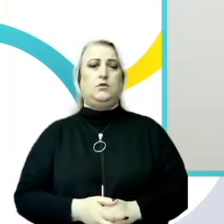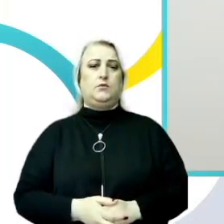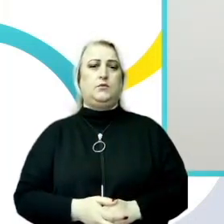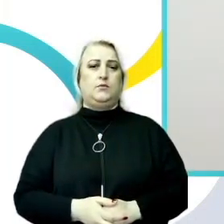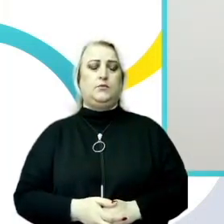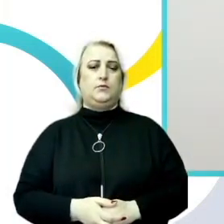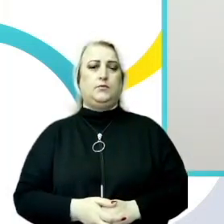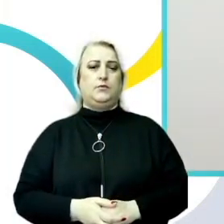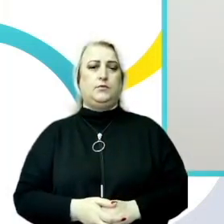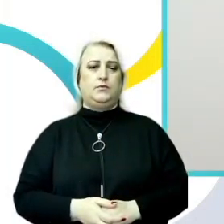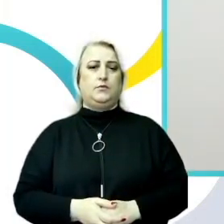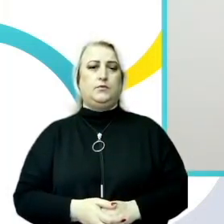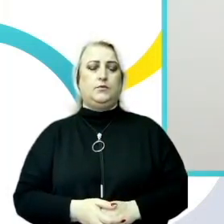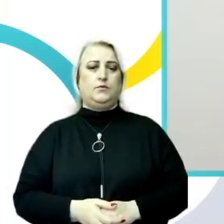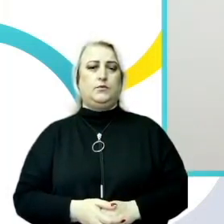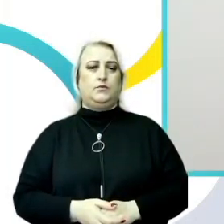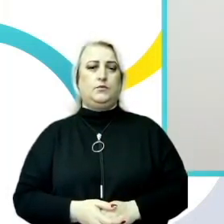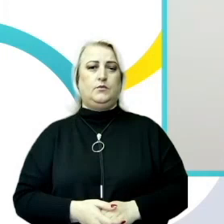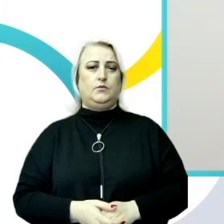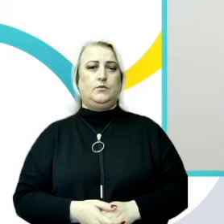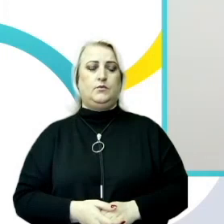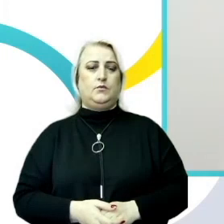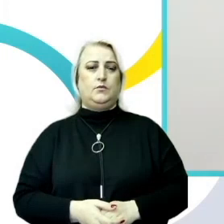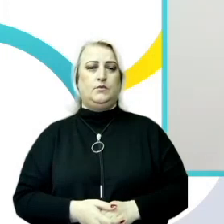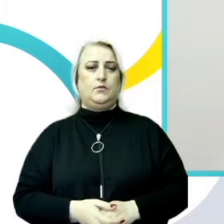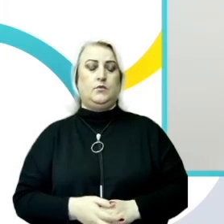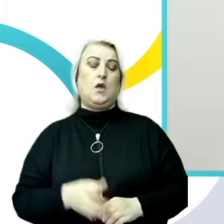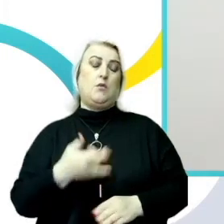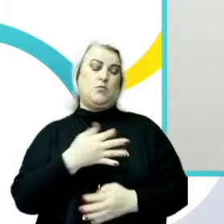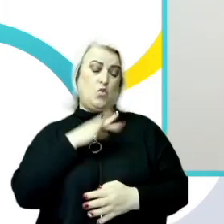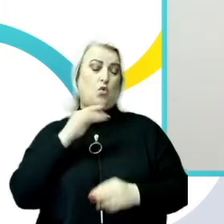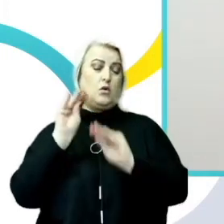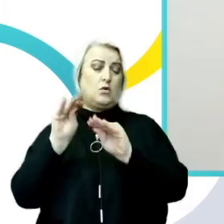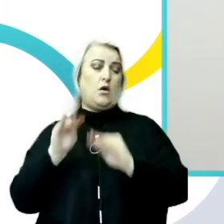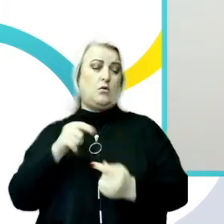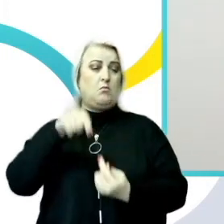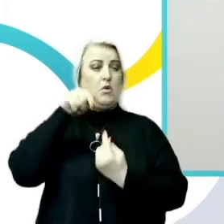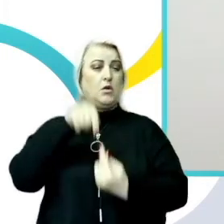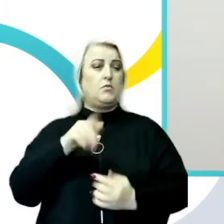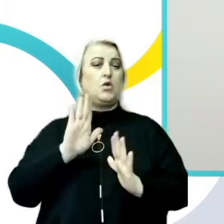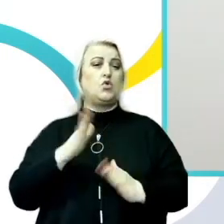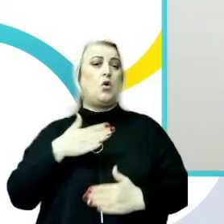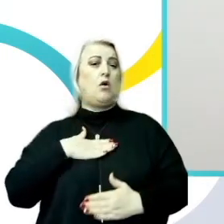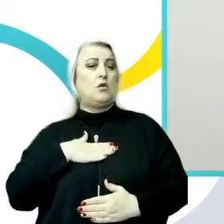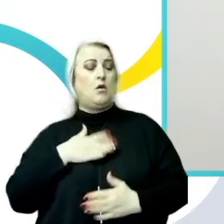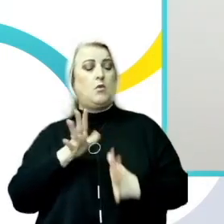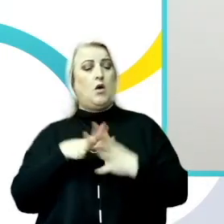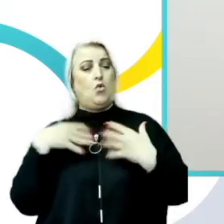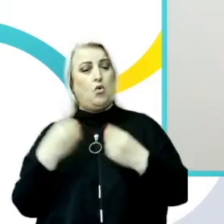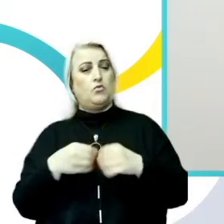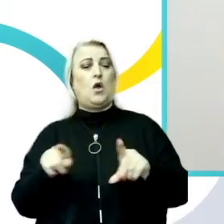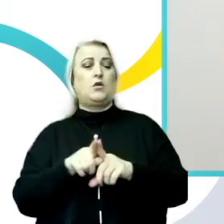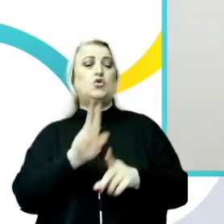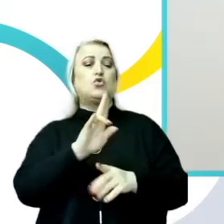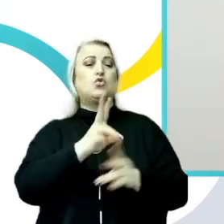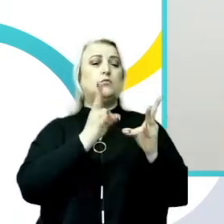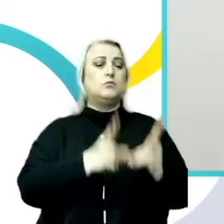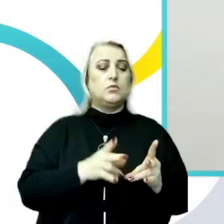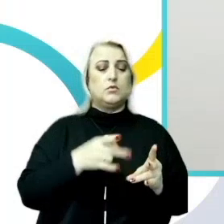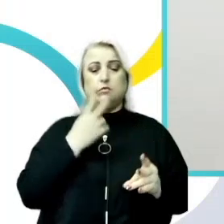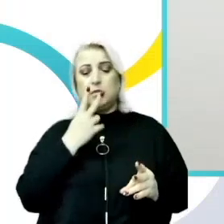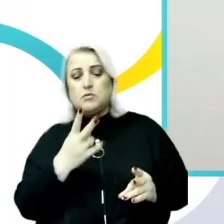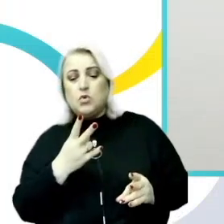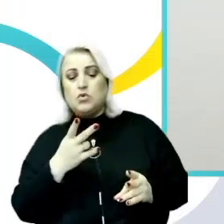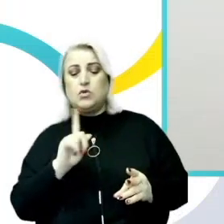alte date interesante și relevante atât pentru noi ca societate, dar și pentru decidenți fundând considerare că au implicații și au